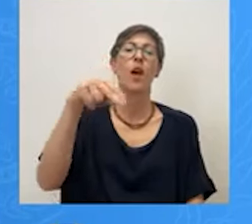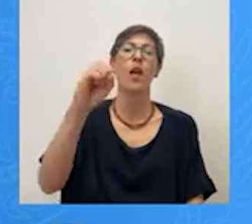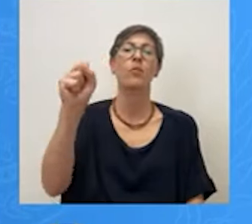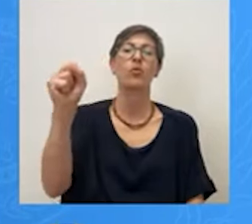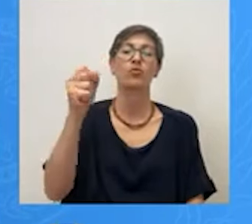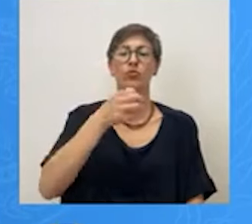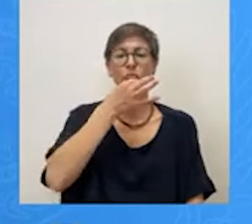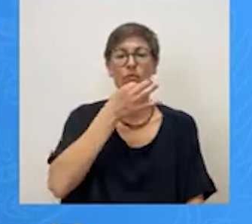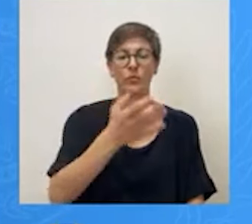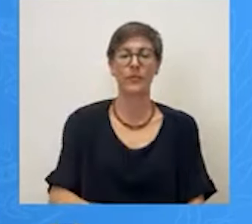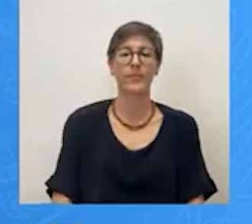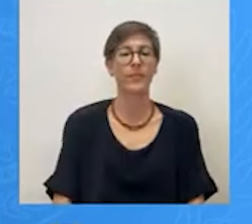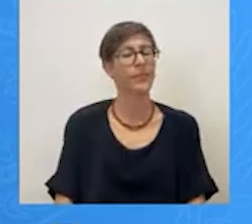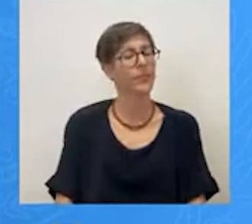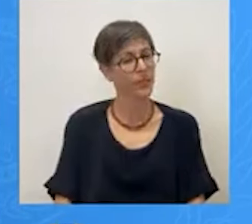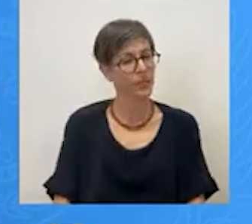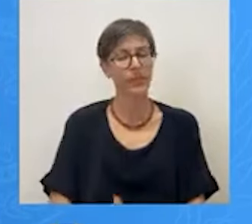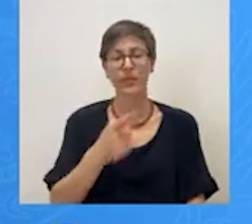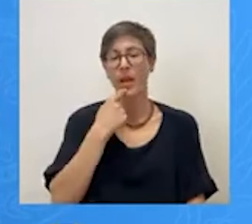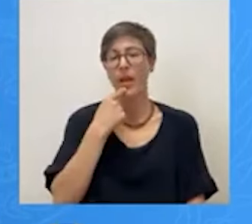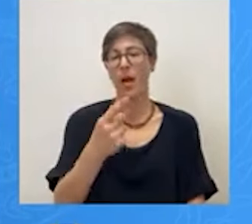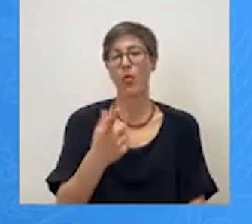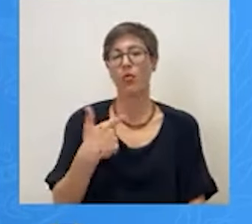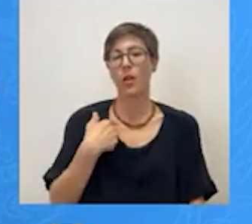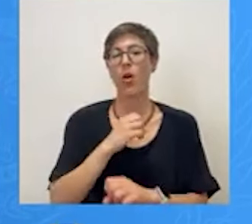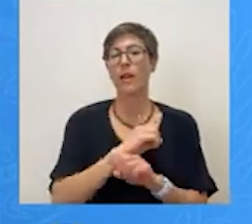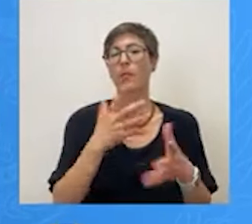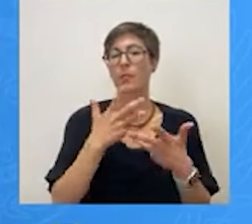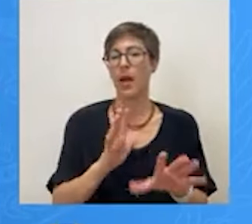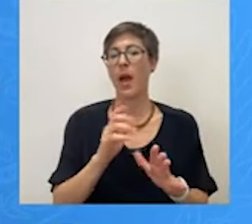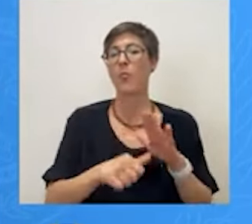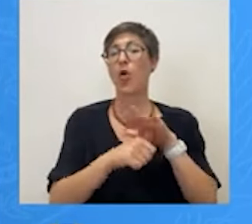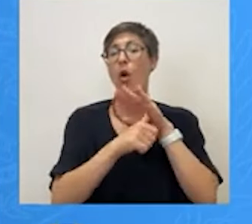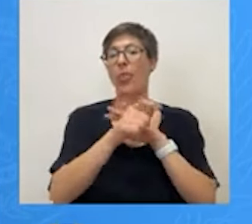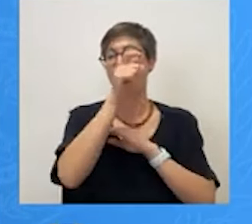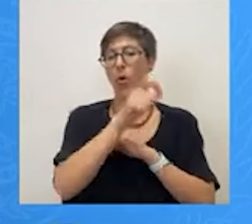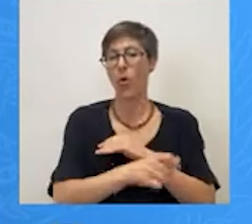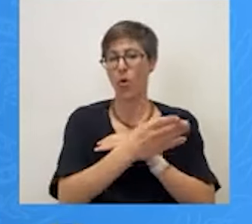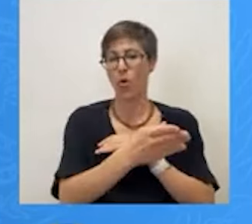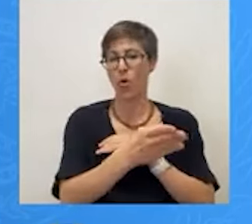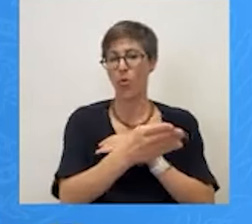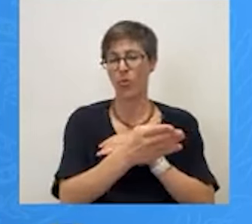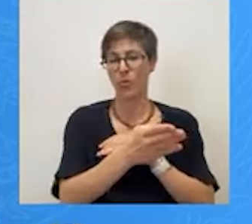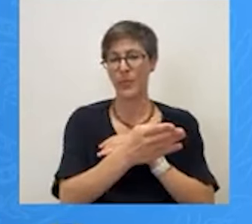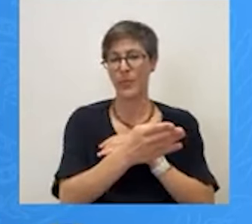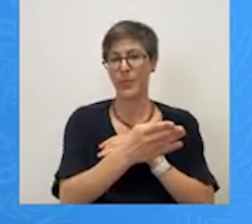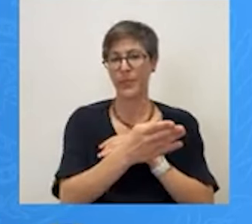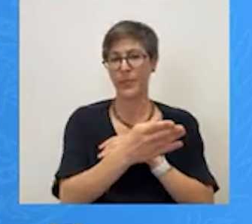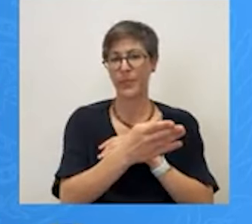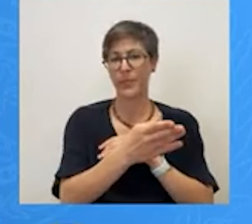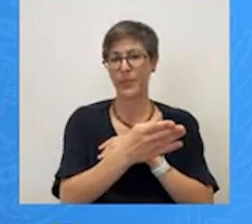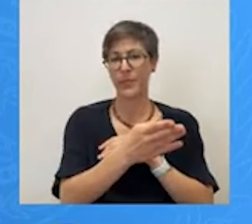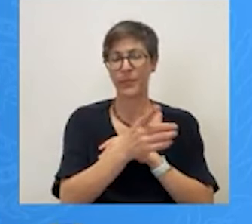Καταρχάς να πω και το Σώμα ότι ενημέρωσα τον κύριο Πρόεδρο για το αυτονόητο. Δεν